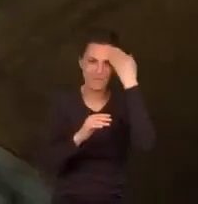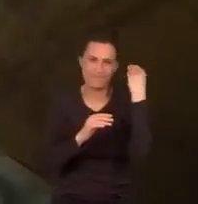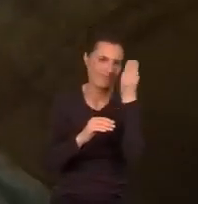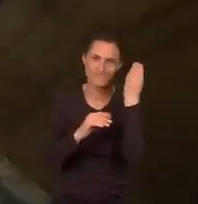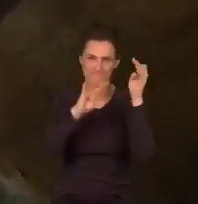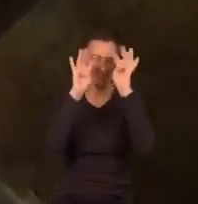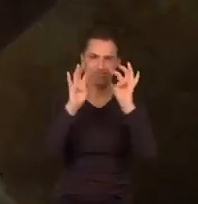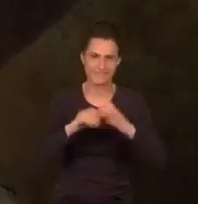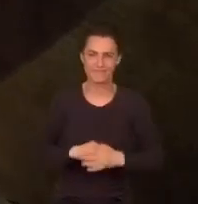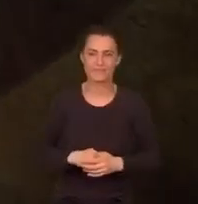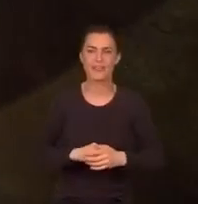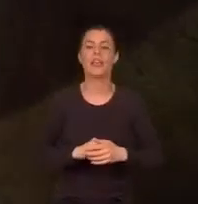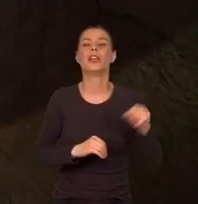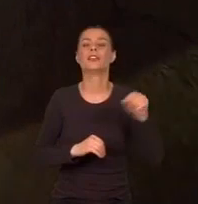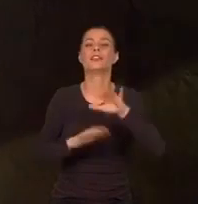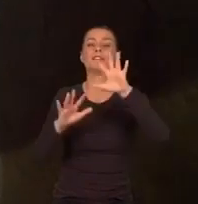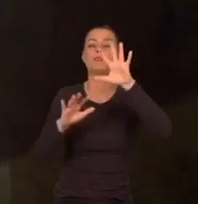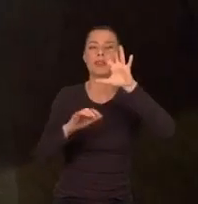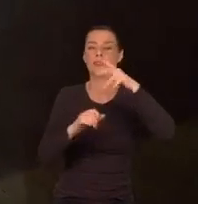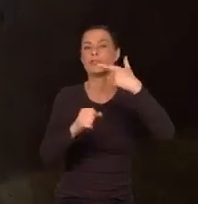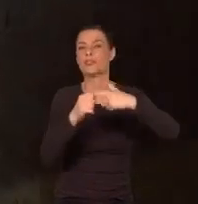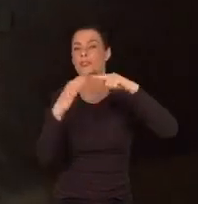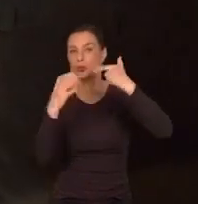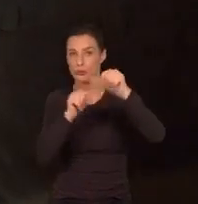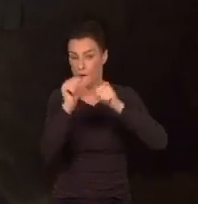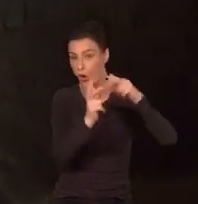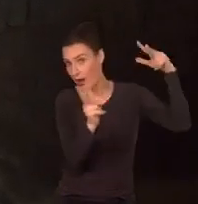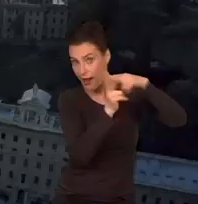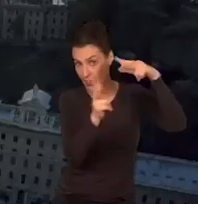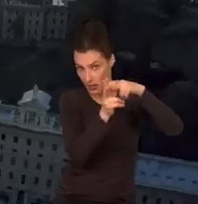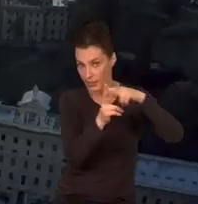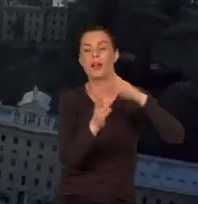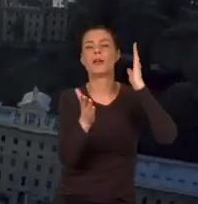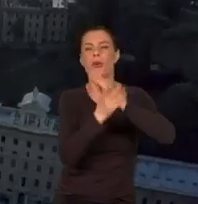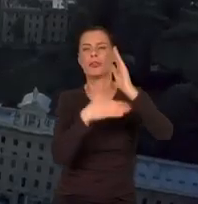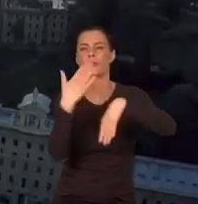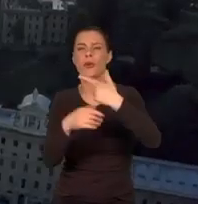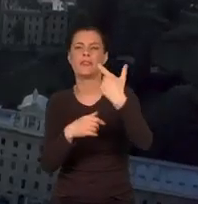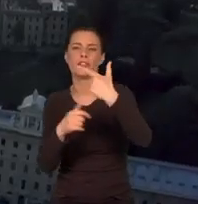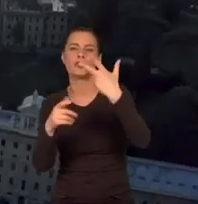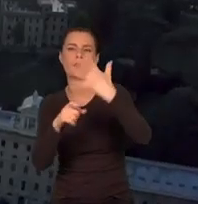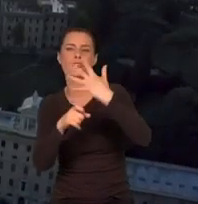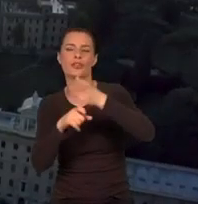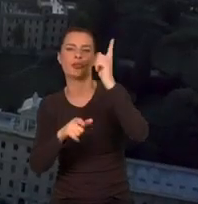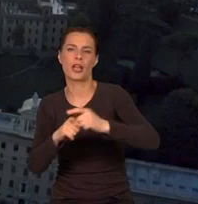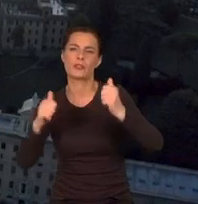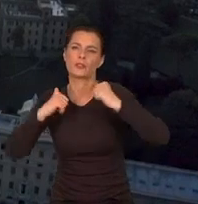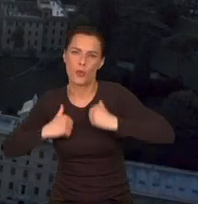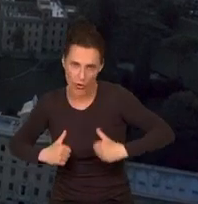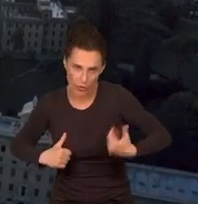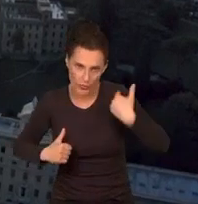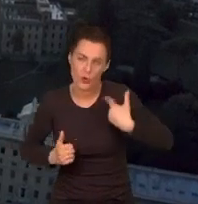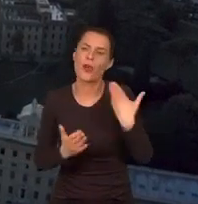Po ataku z 1527 roku Watykan przeżył 250 lat pokoju i kontynuował